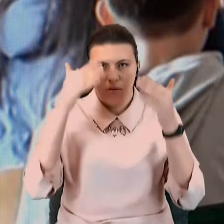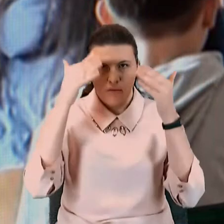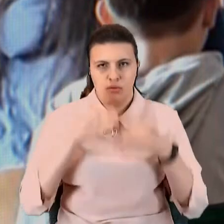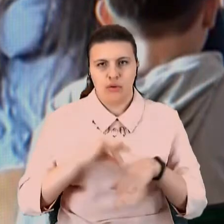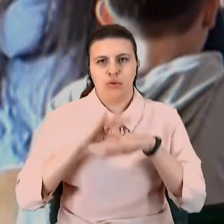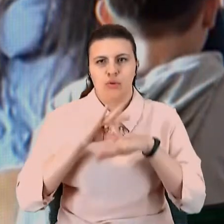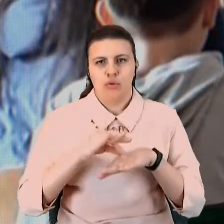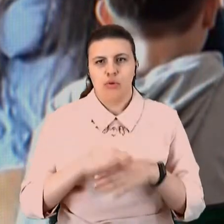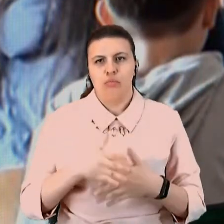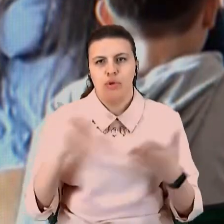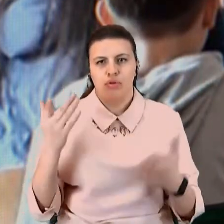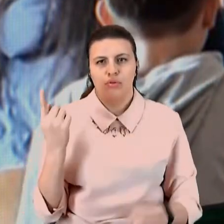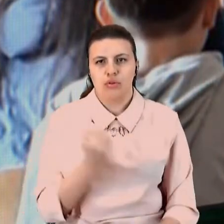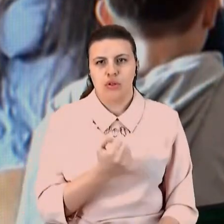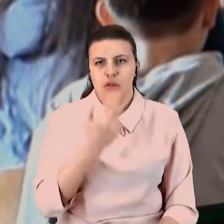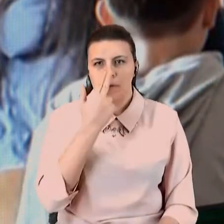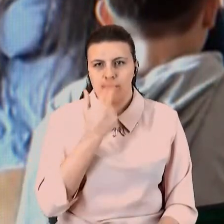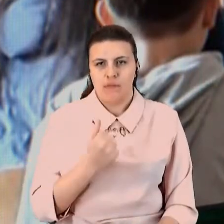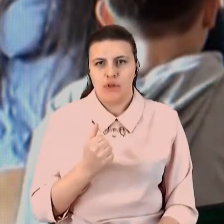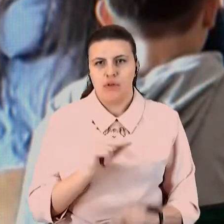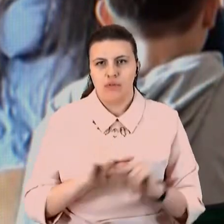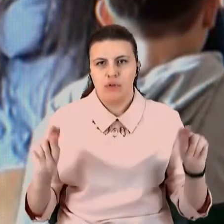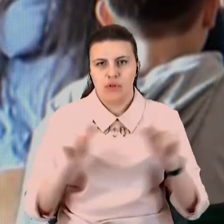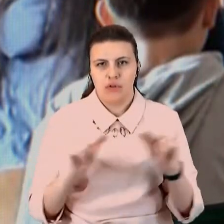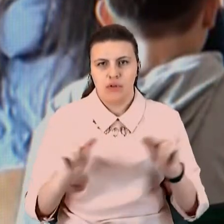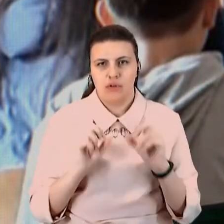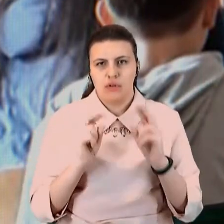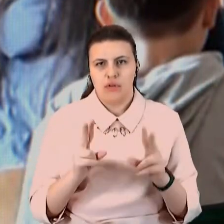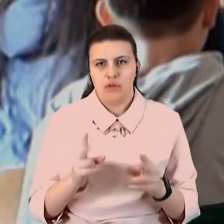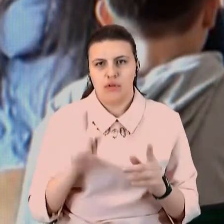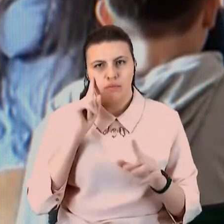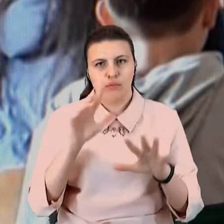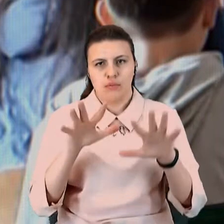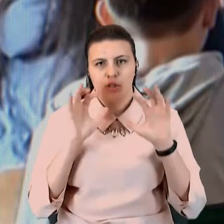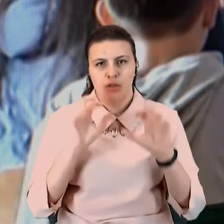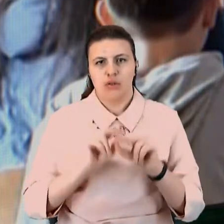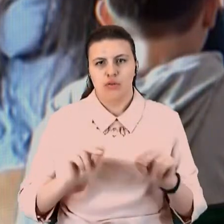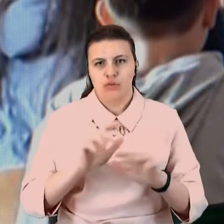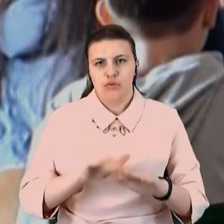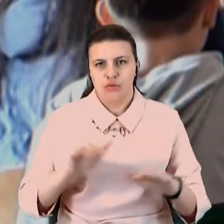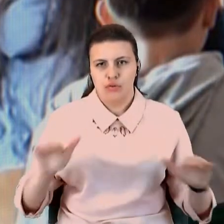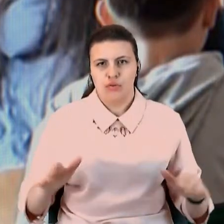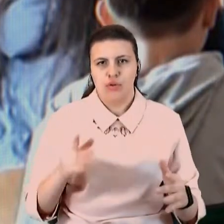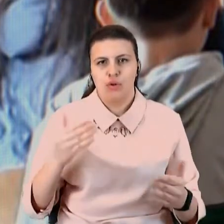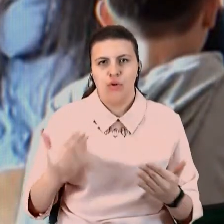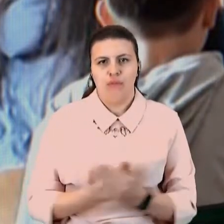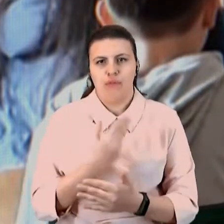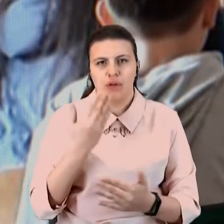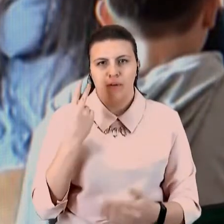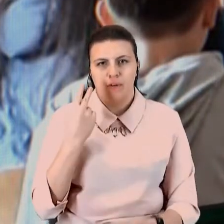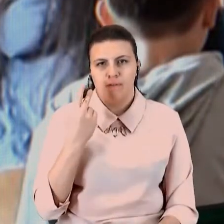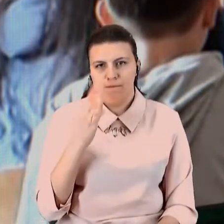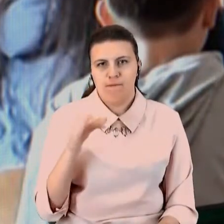тижня. Чи звикли до них викладачі і як сприймають школярі новий вигляд вчителів на уроках, з'ясовували наші